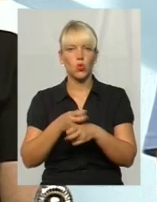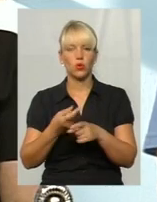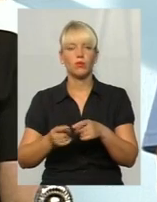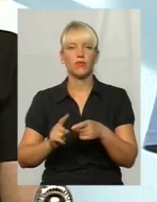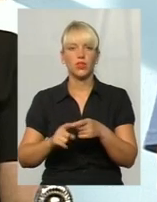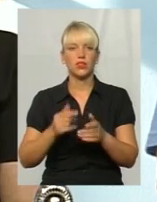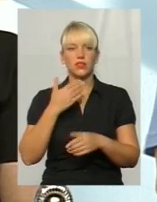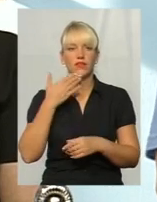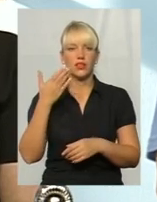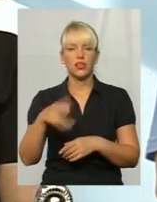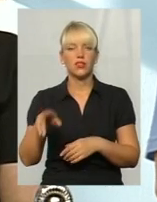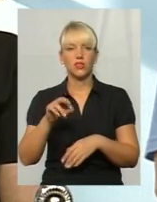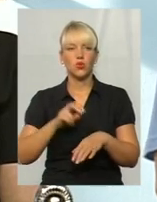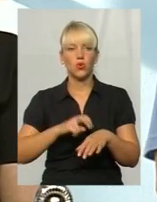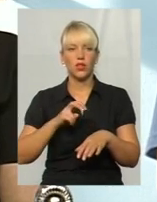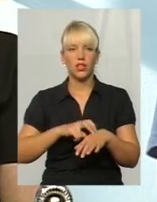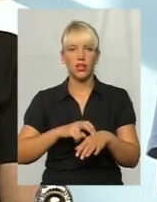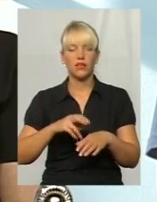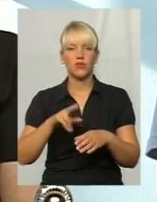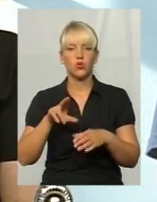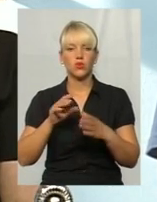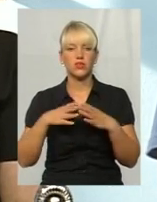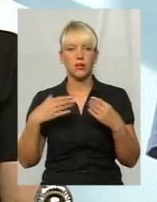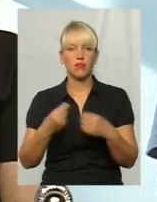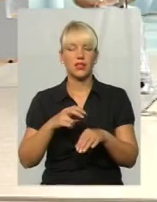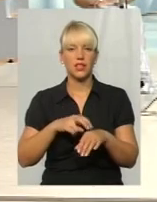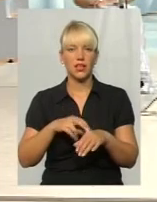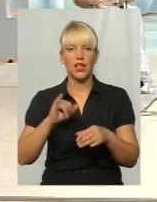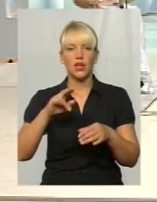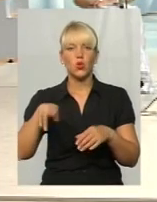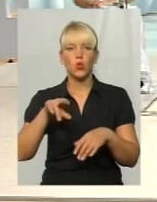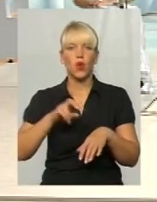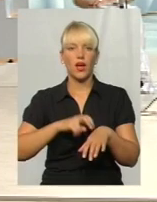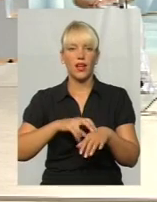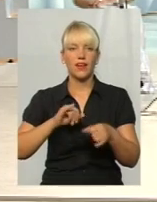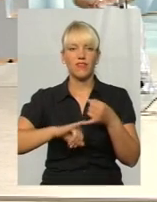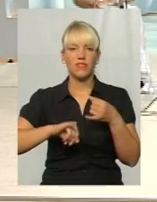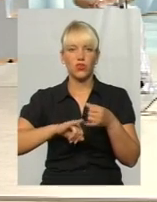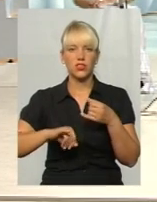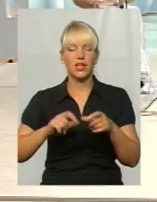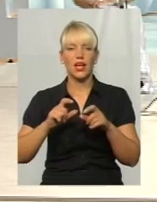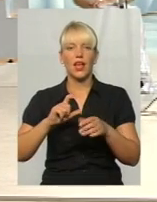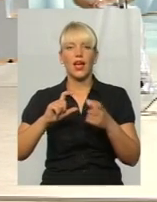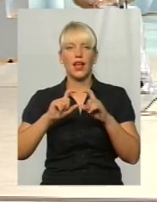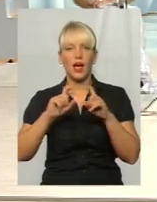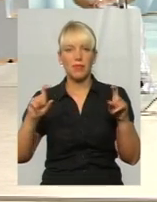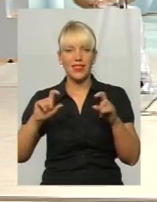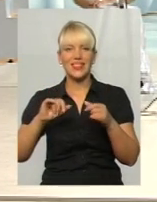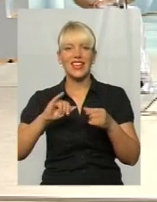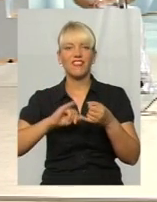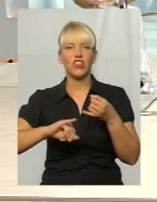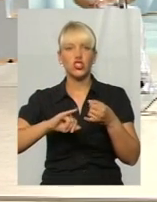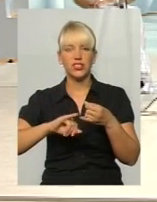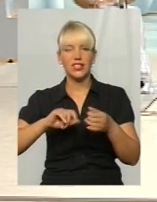вони до лікарів, до сімейних лікарів, до лікарів-інфекціоністів, кабінету інфекційних захворень при поліклініках, які